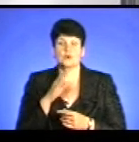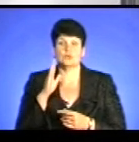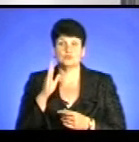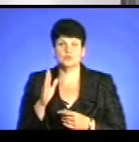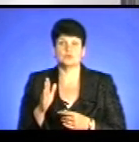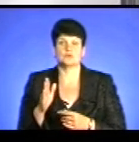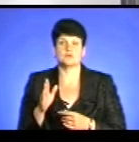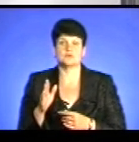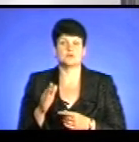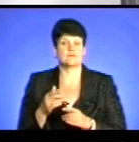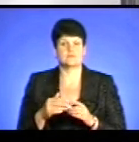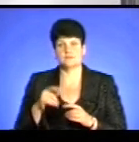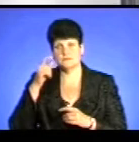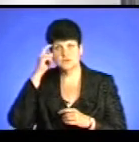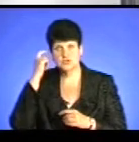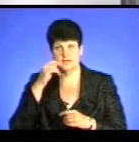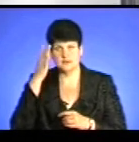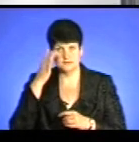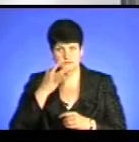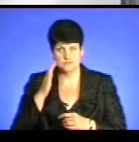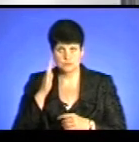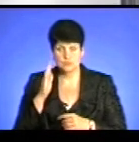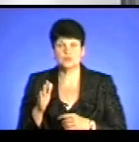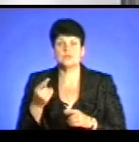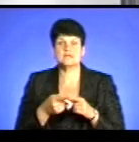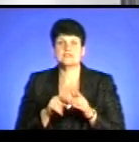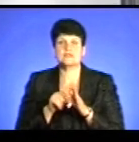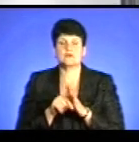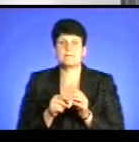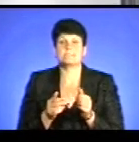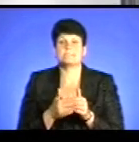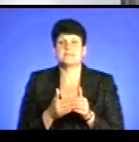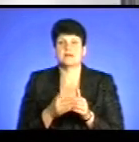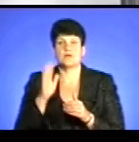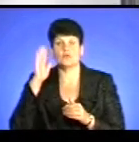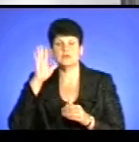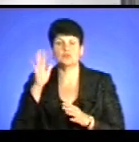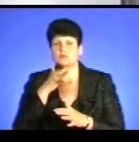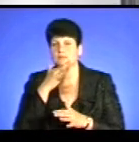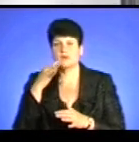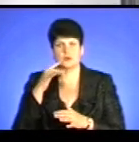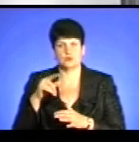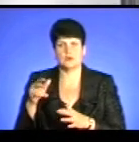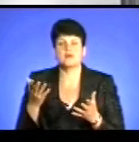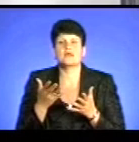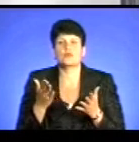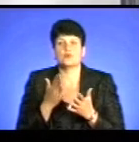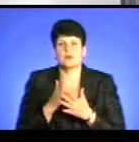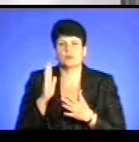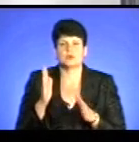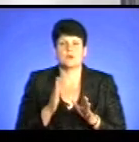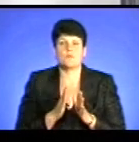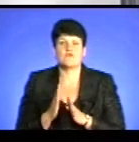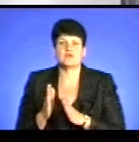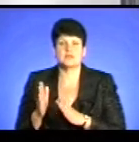зокрема, будуть досить високі температурні показники. Це означає, що біля води буде дуже багато людей. Якою має бути поведінка,